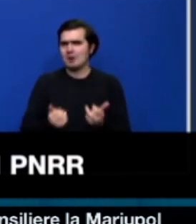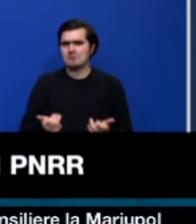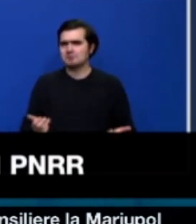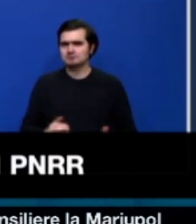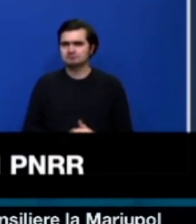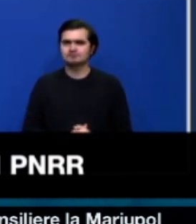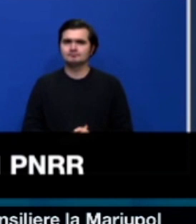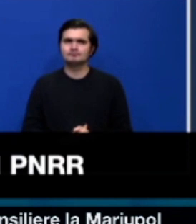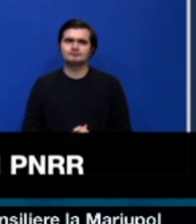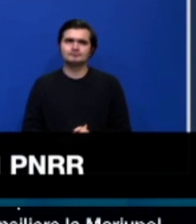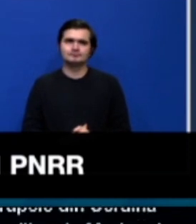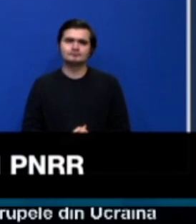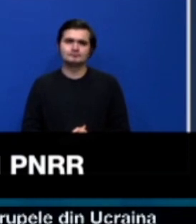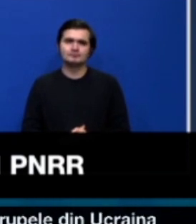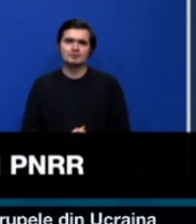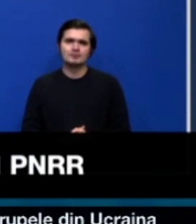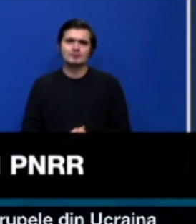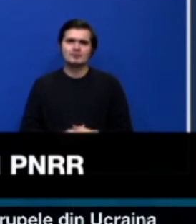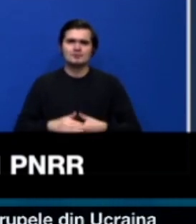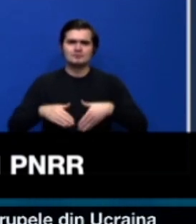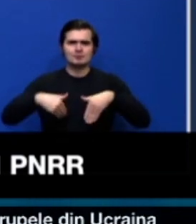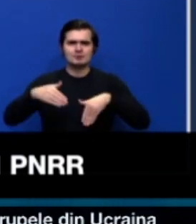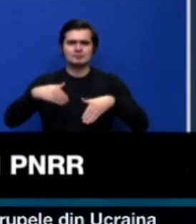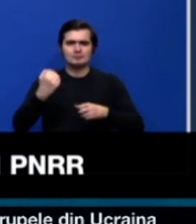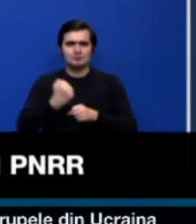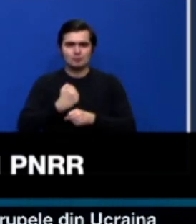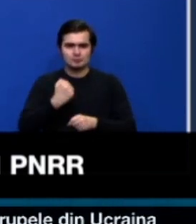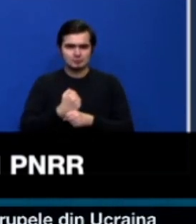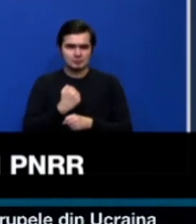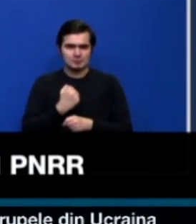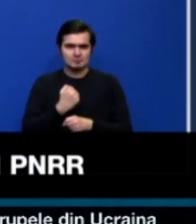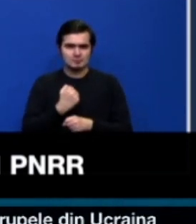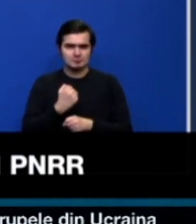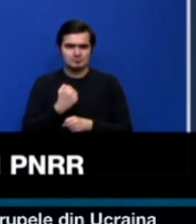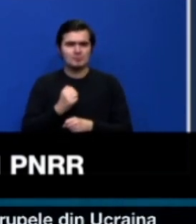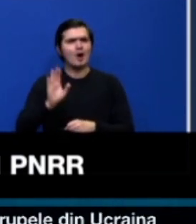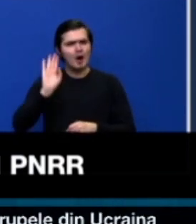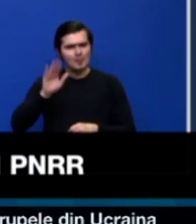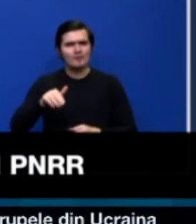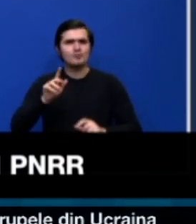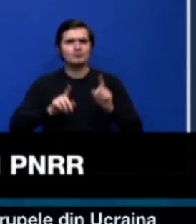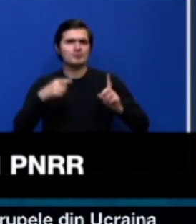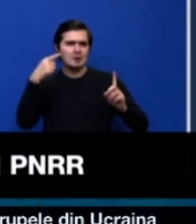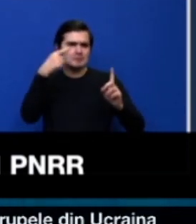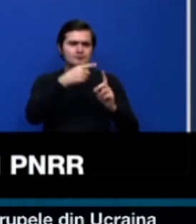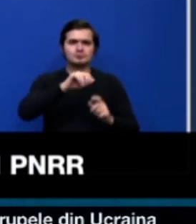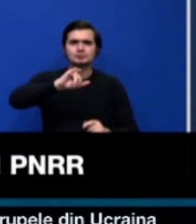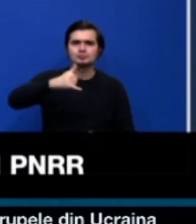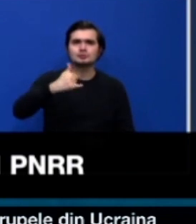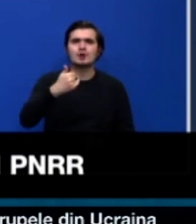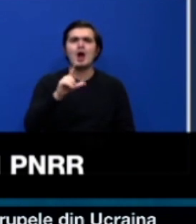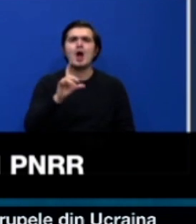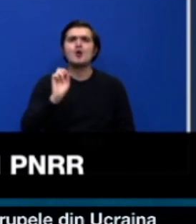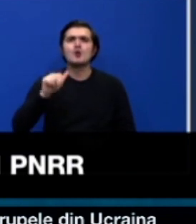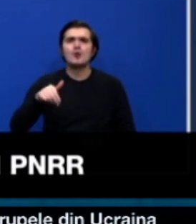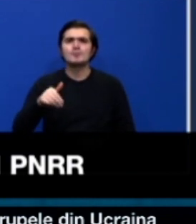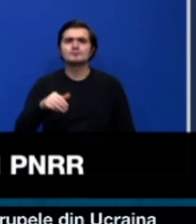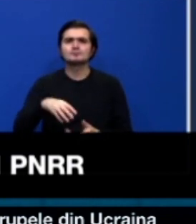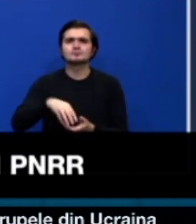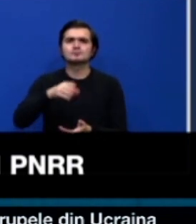De asemenea, la Ministerul Muncii am avut câteva jaloane și aici mă refer pe de o parte la